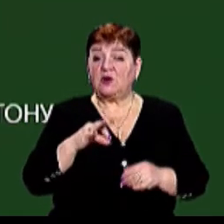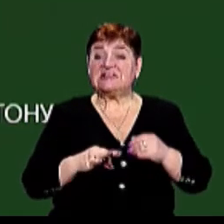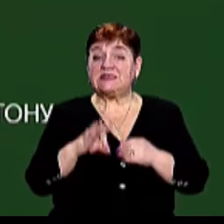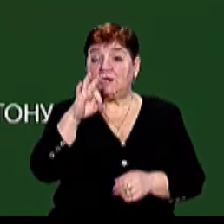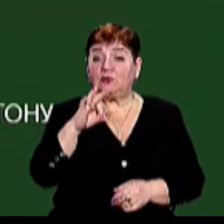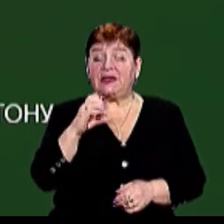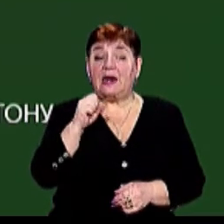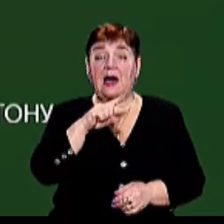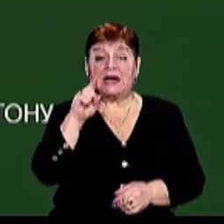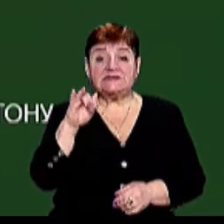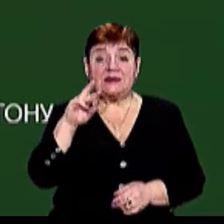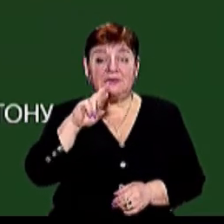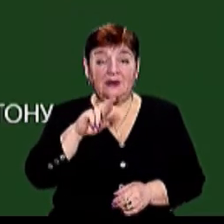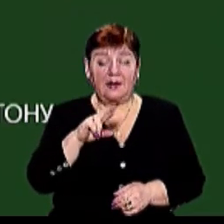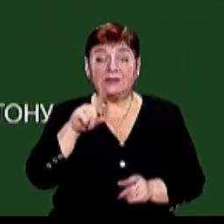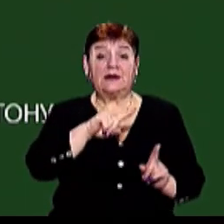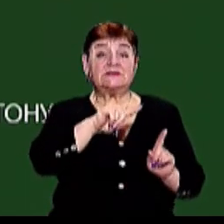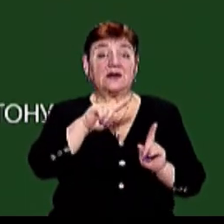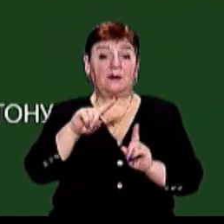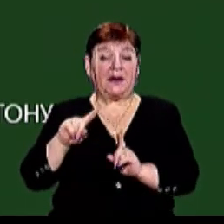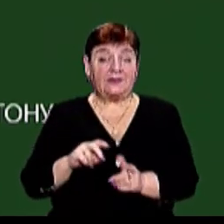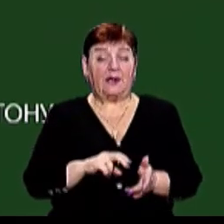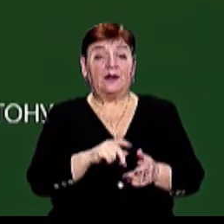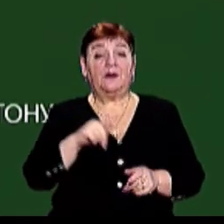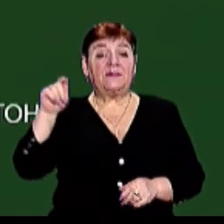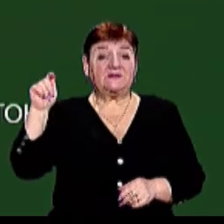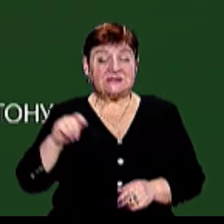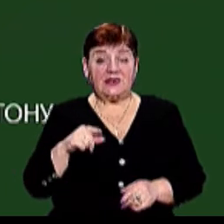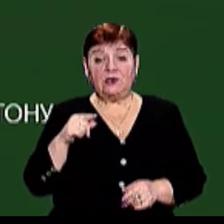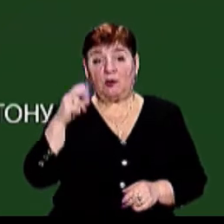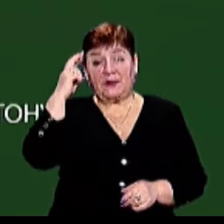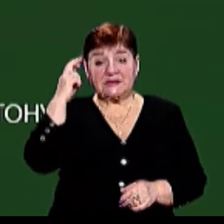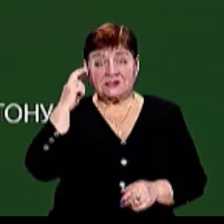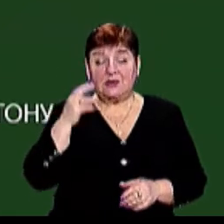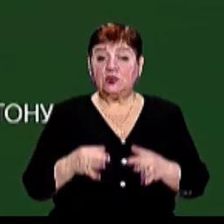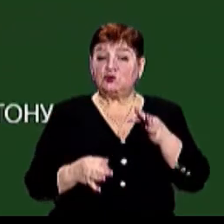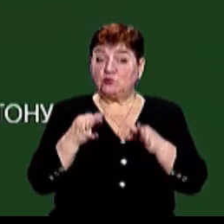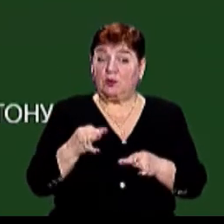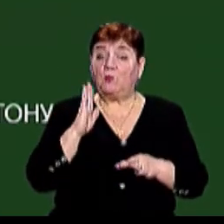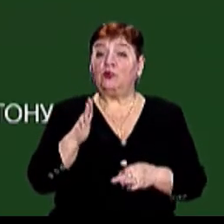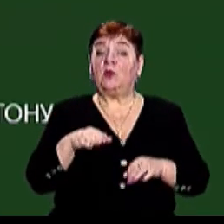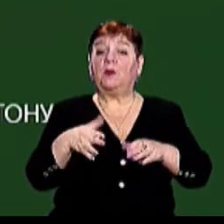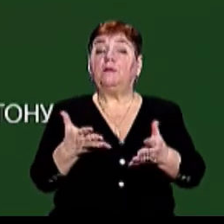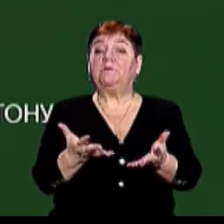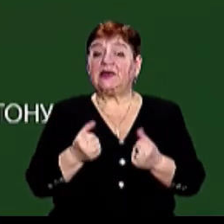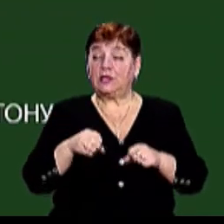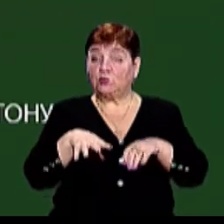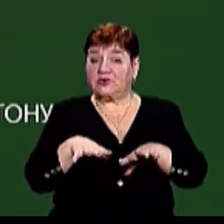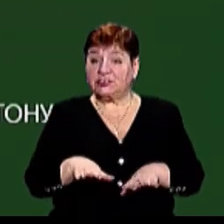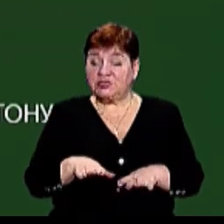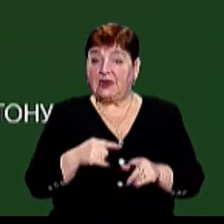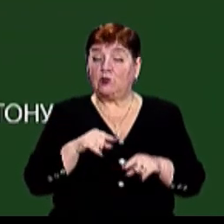Вчора підозрюваного доставили на Закарпаття і Великобрезнянським районним судом Було прийнято рішення про обрання йому